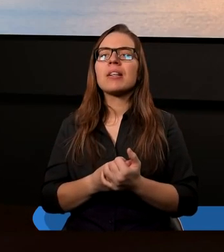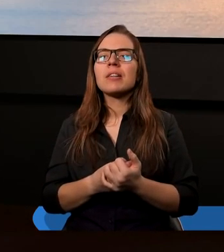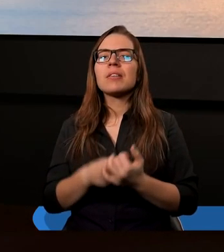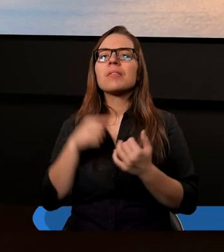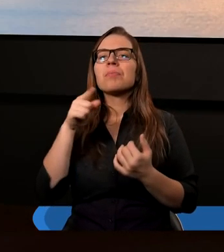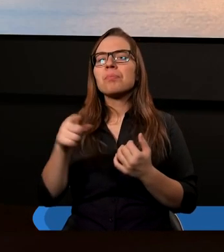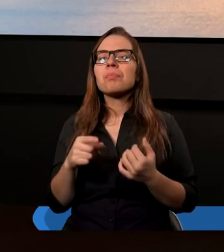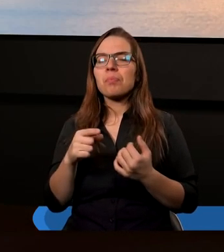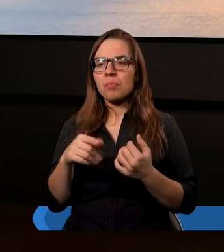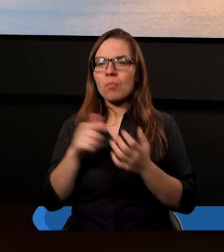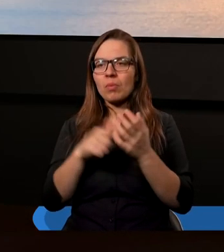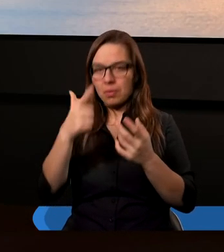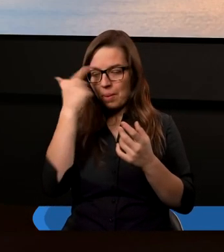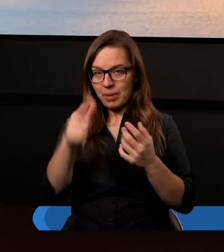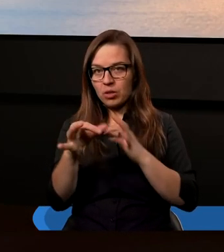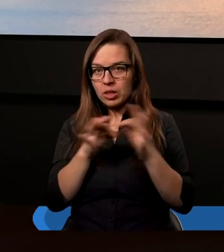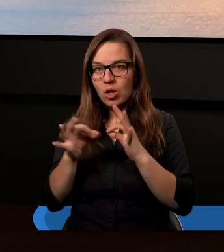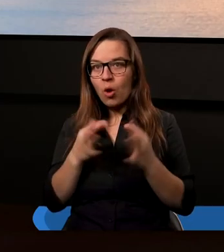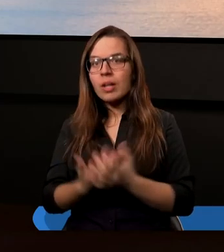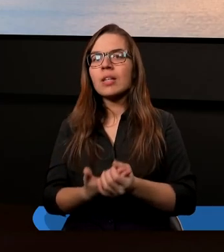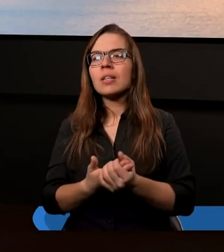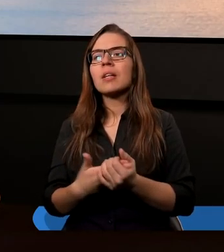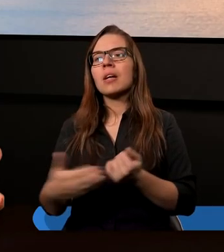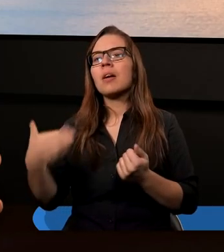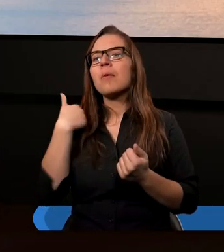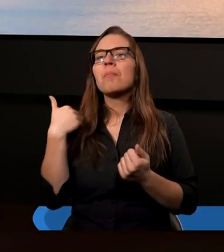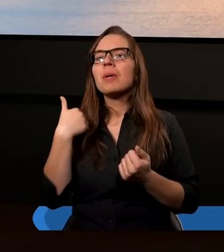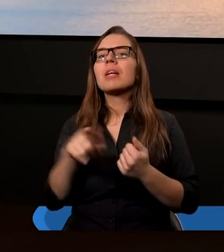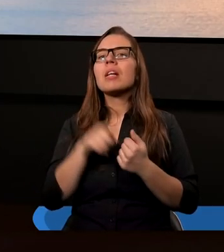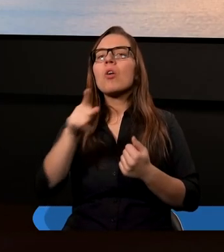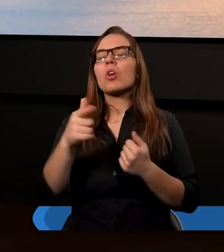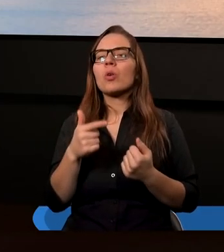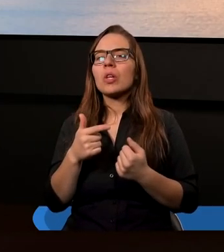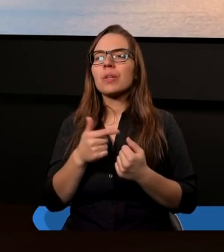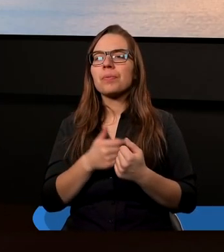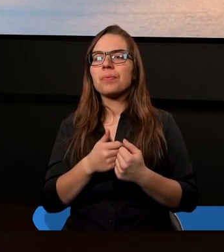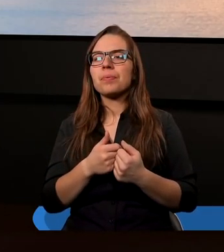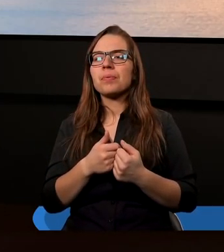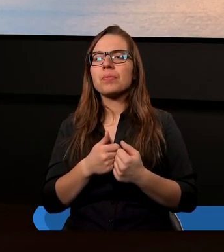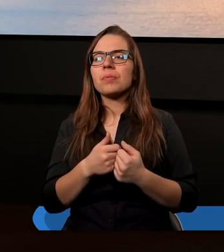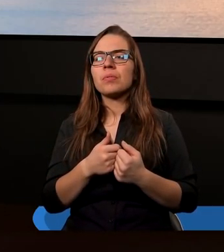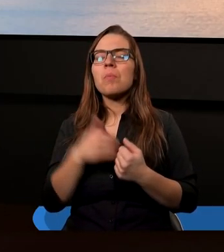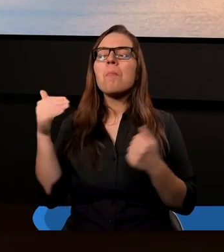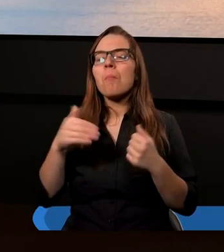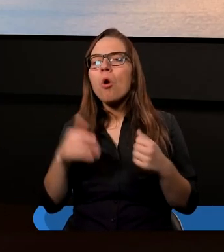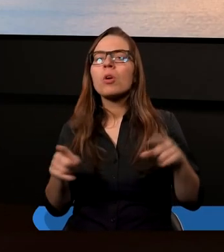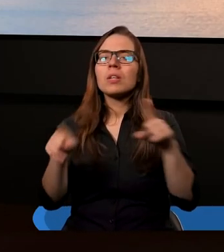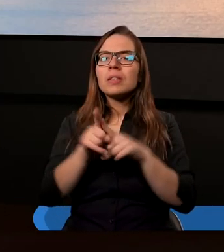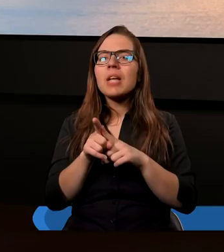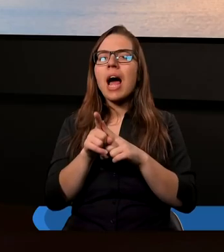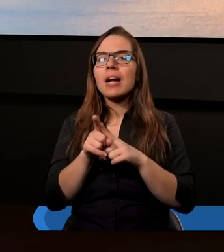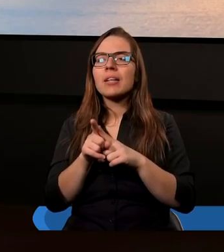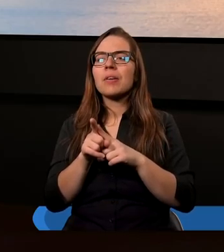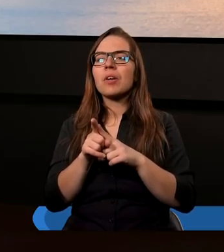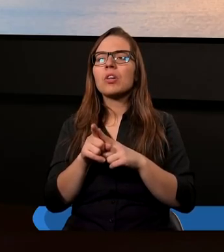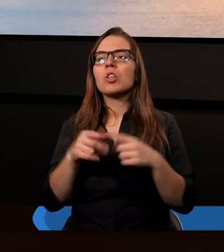Safiry i Przyscyly. Pamiętamy tę historię? Że niby pomyśleli sobie, może też jakoś inaczej